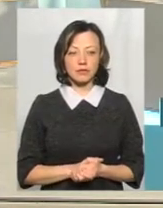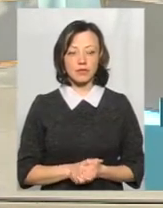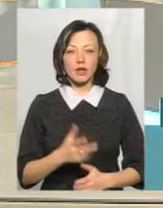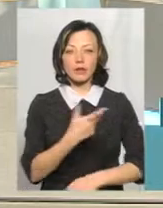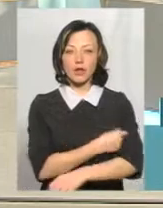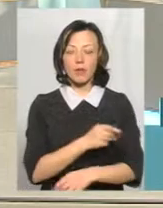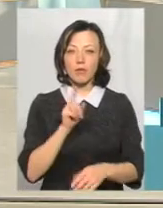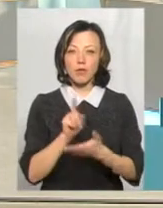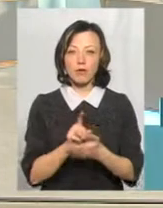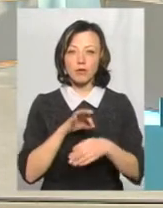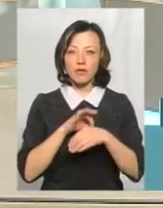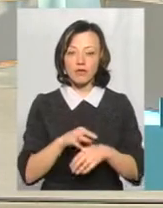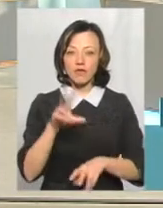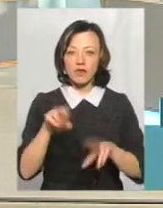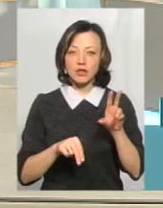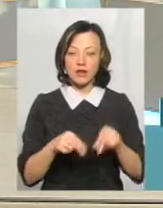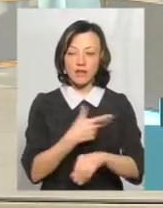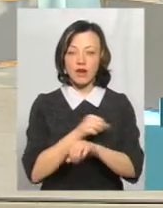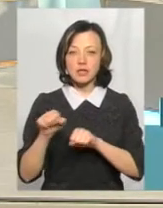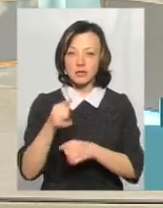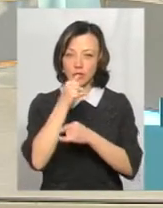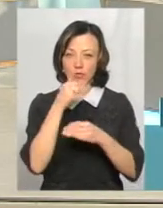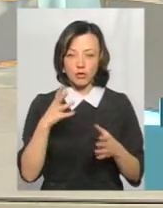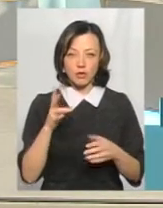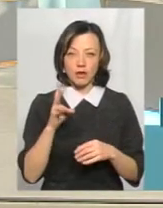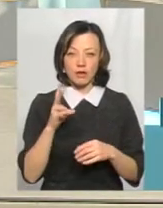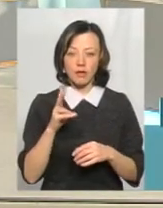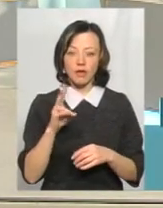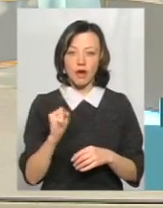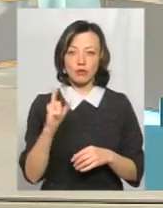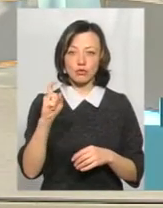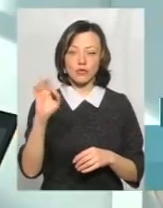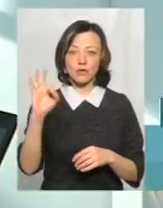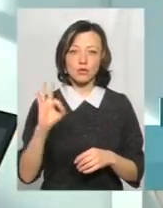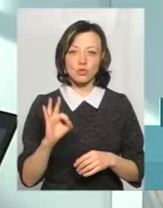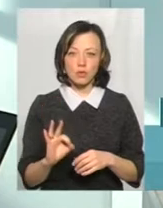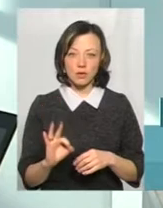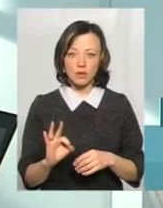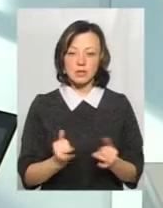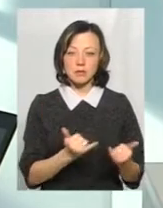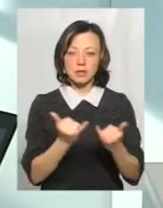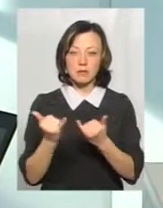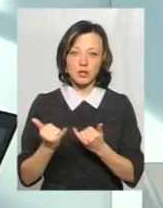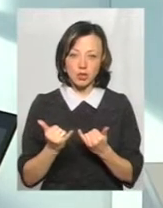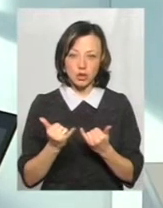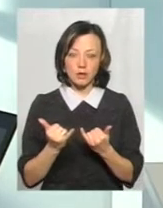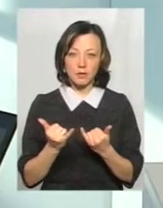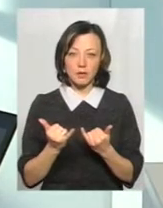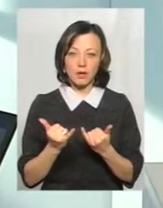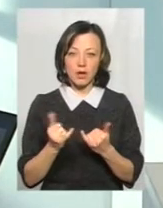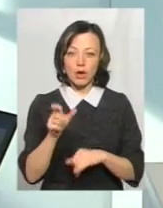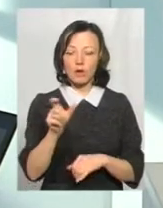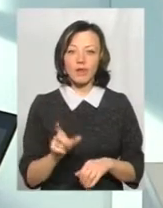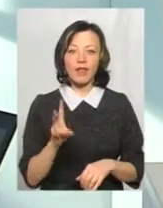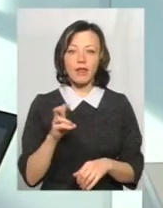І вважається, що вакцина, вона, звичайно, не може навіть 100% забезпечити. Ну, людина